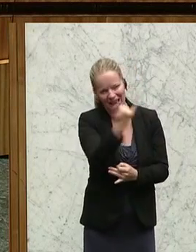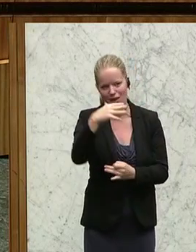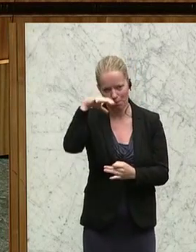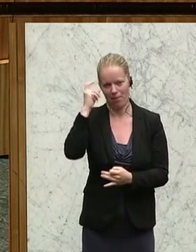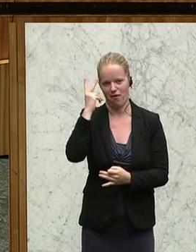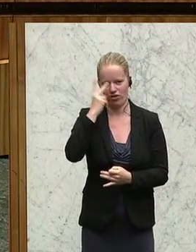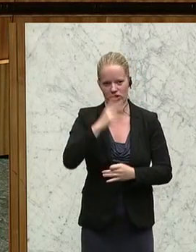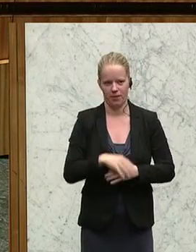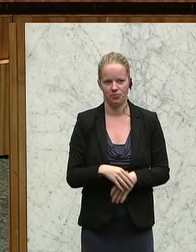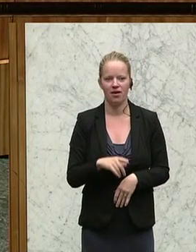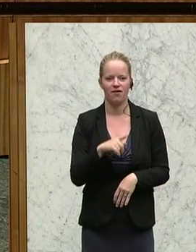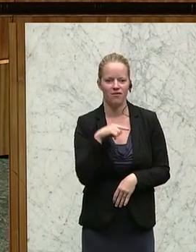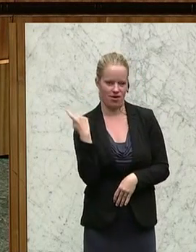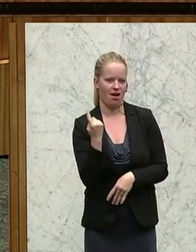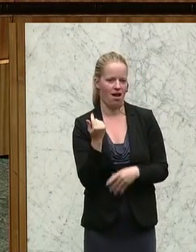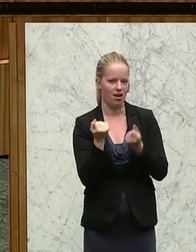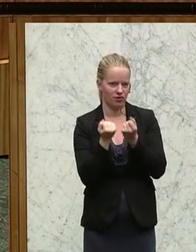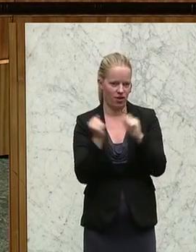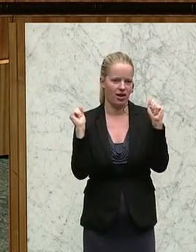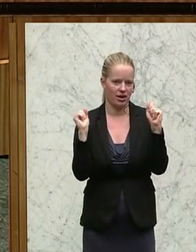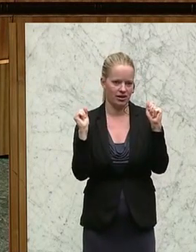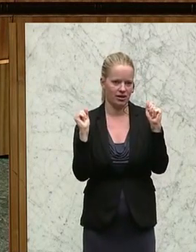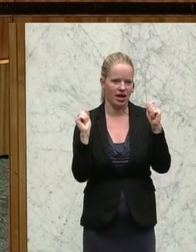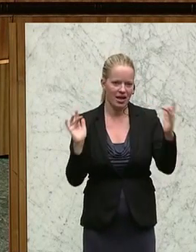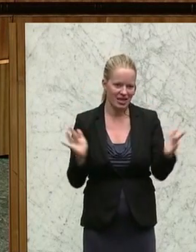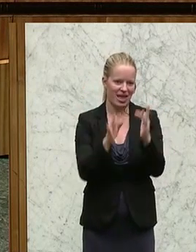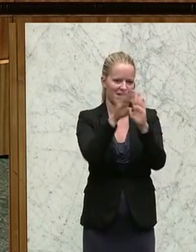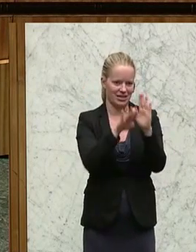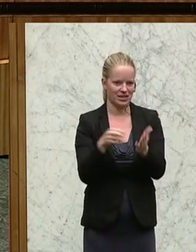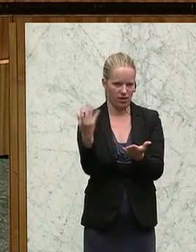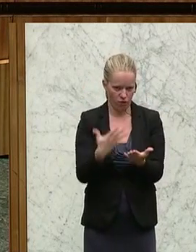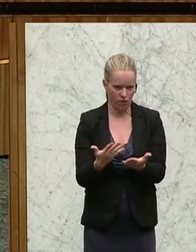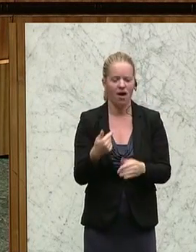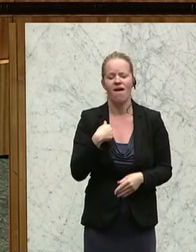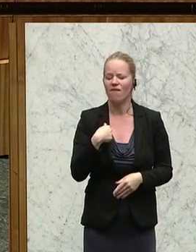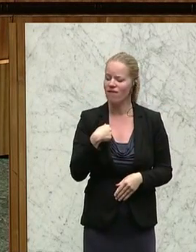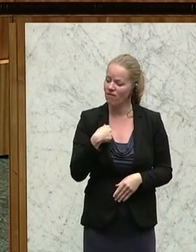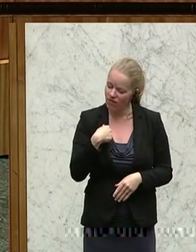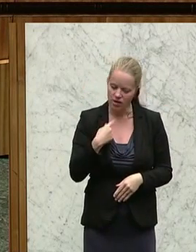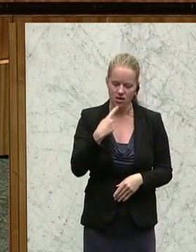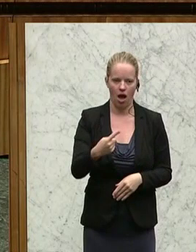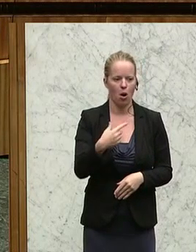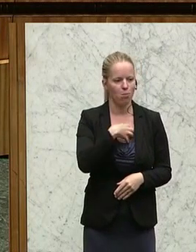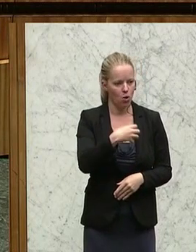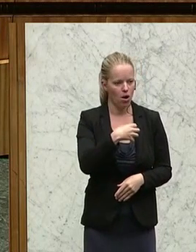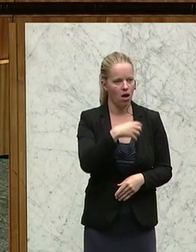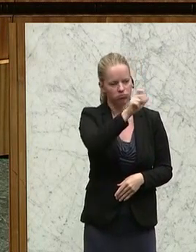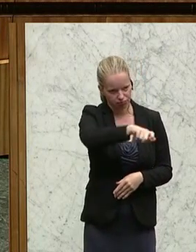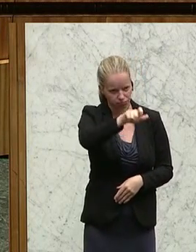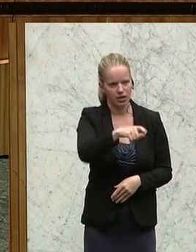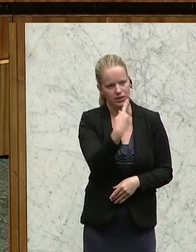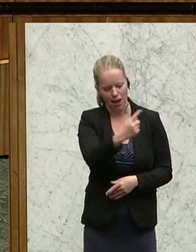wichtig. Wir als Freiheitliche sind gegen diesen Gesetzentwurf, wir stehen für die Wahlfreiheit der Bürger und der Unternehmer,